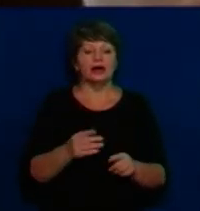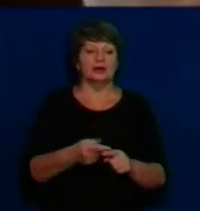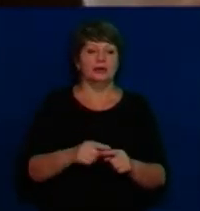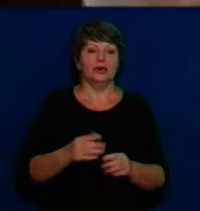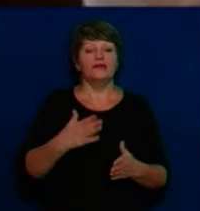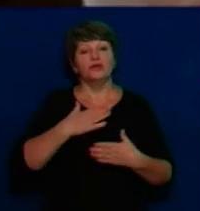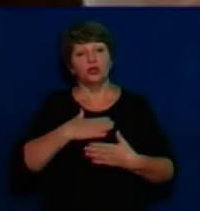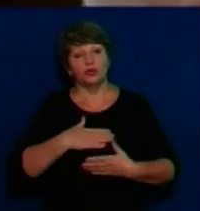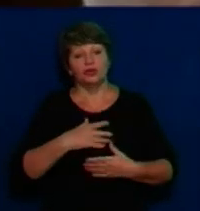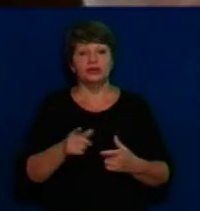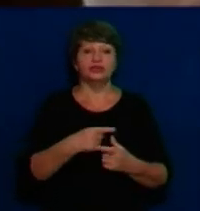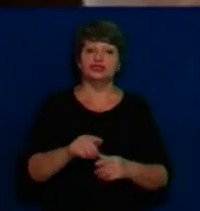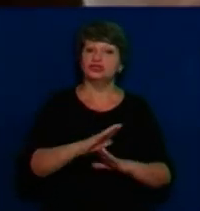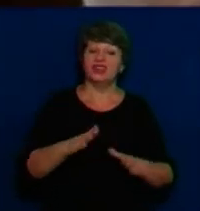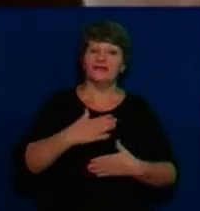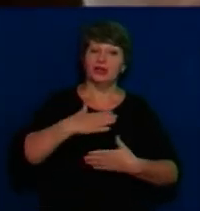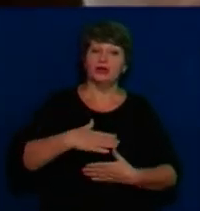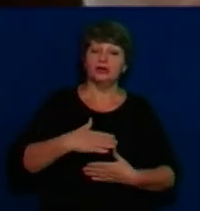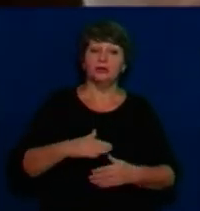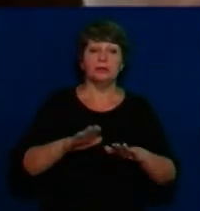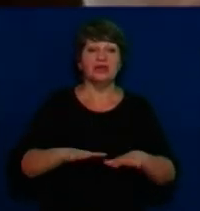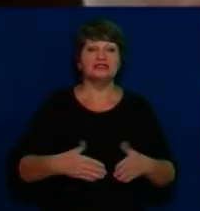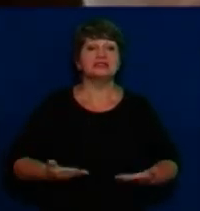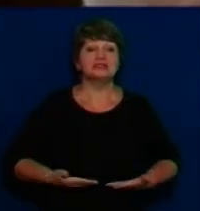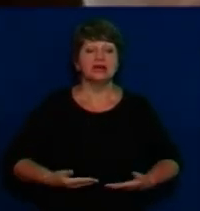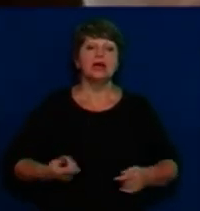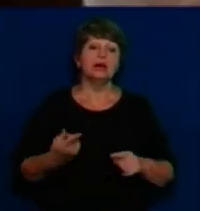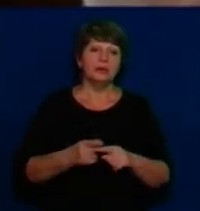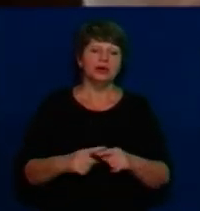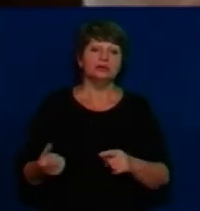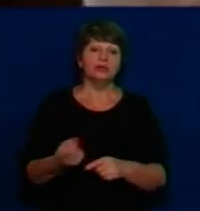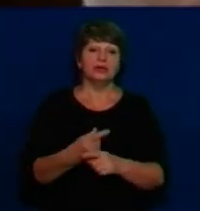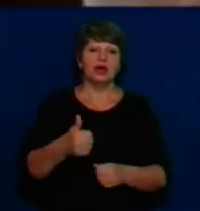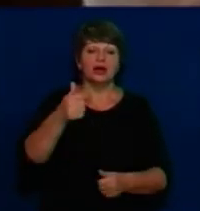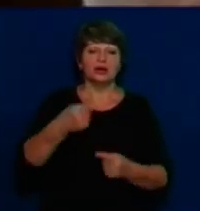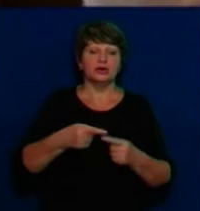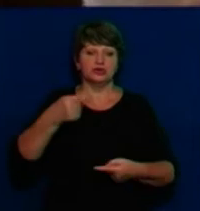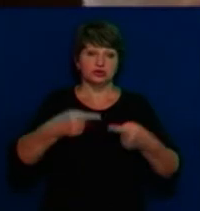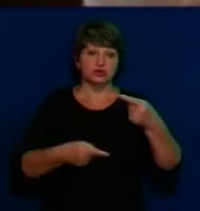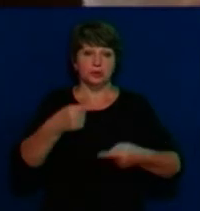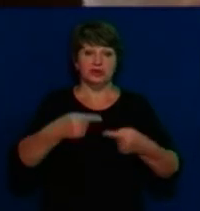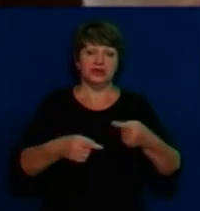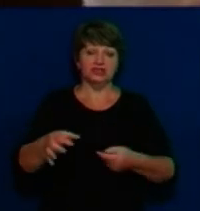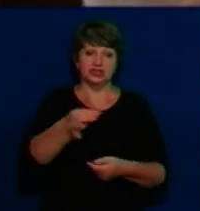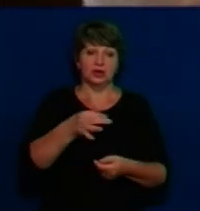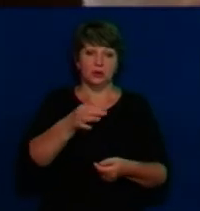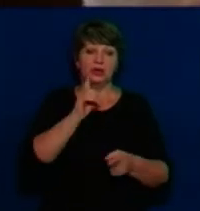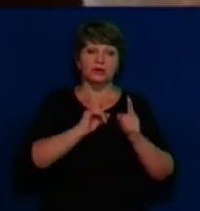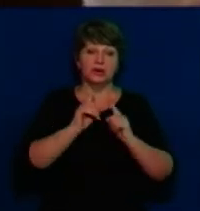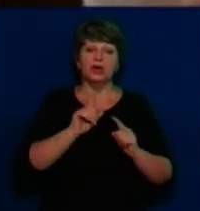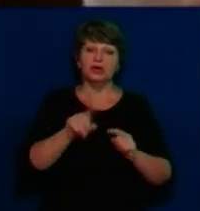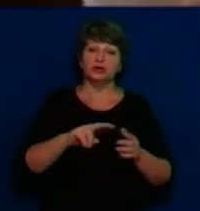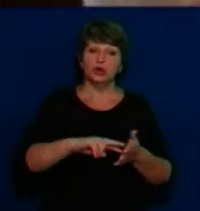'єднанням, чи не вдоволені місцеві мешканці. І саме тому виникли такі суперечки на обласній сесії. Я так само казав, що той план, який нам